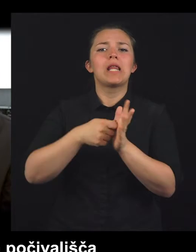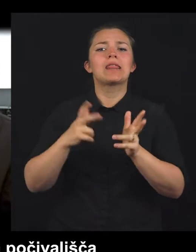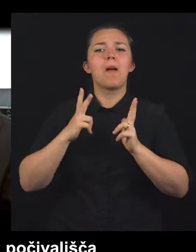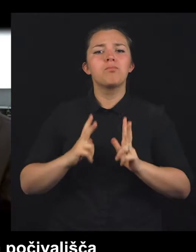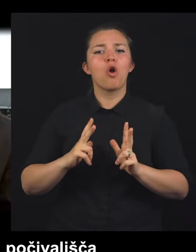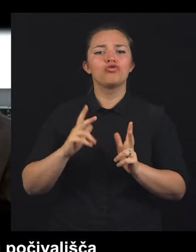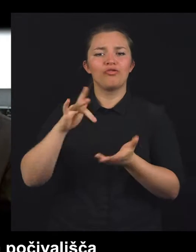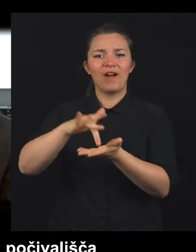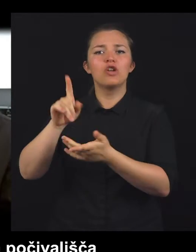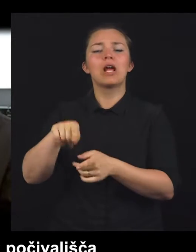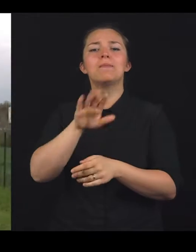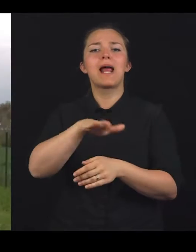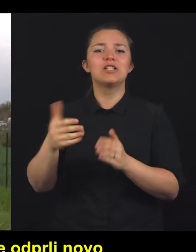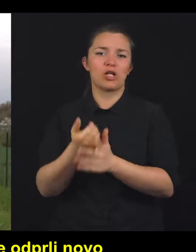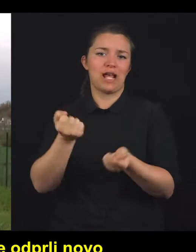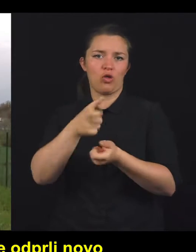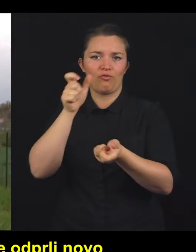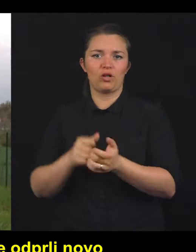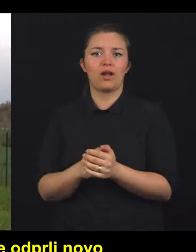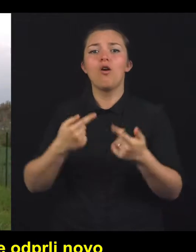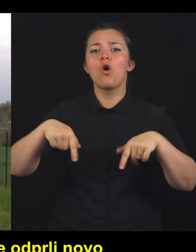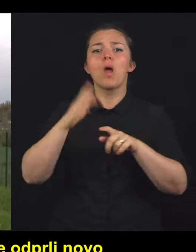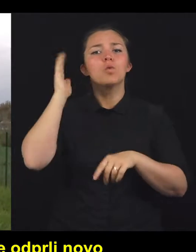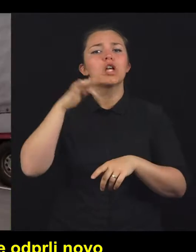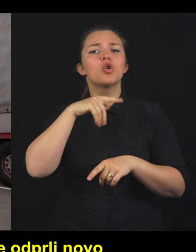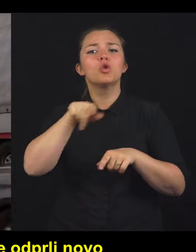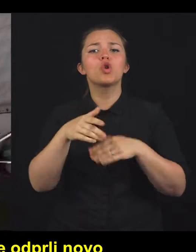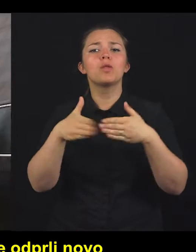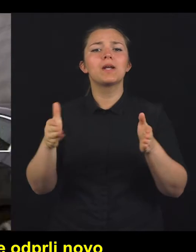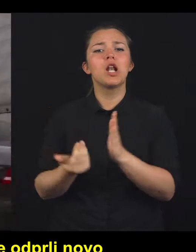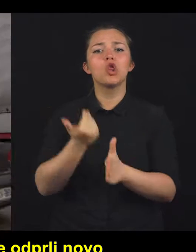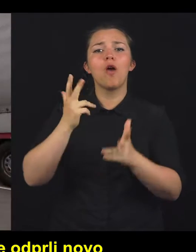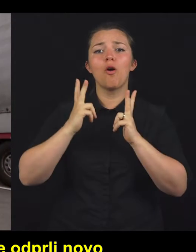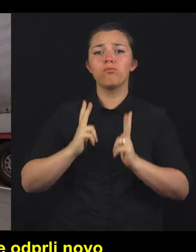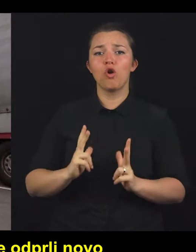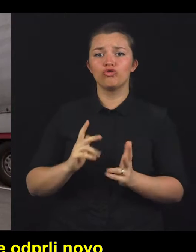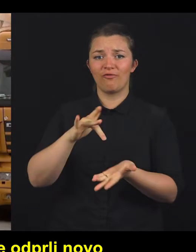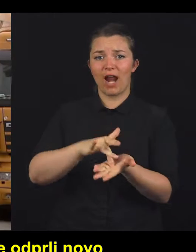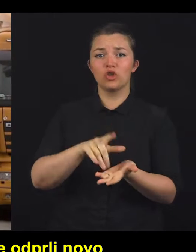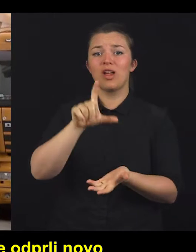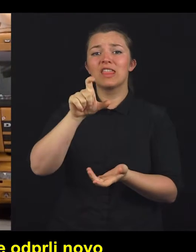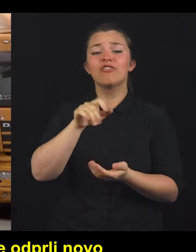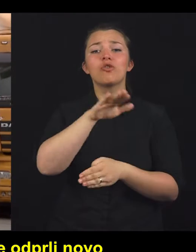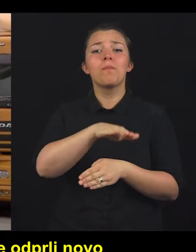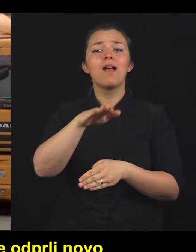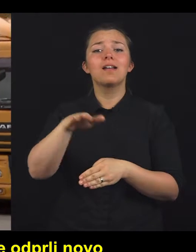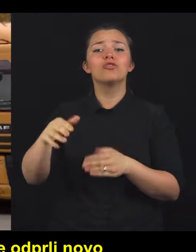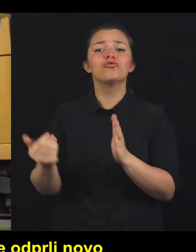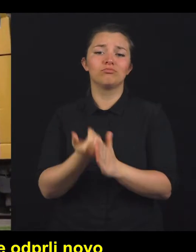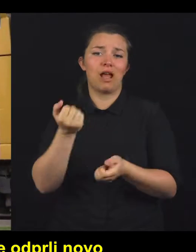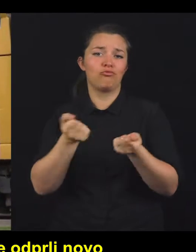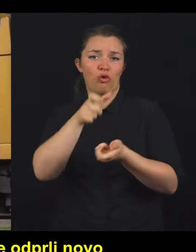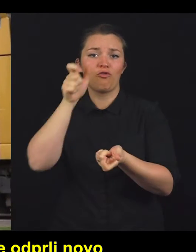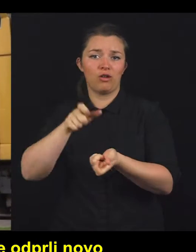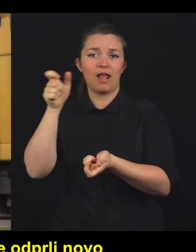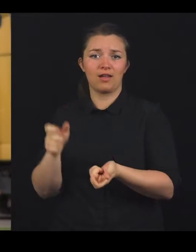in svega parkirišča za tovorni promet. Tako so v okolici Murske sobote odprli novo počivališče. Z 200 parkirnimi mesti